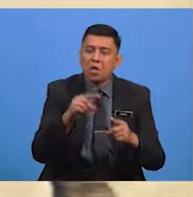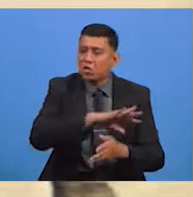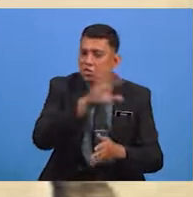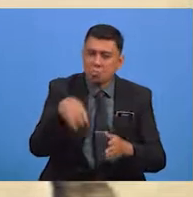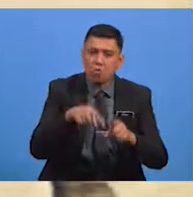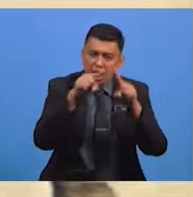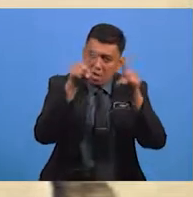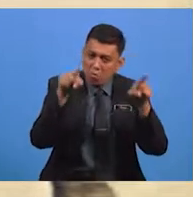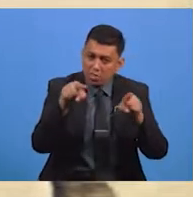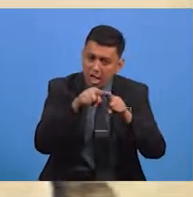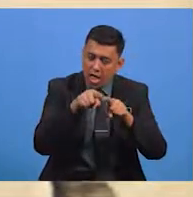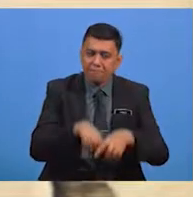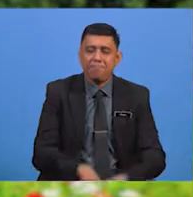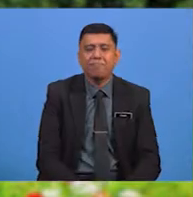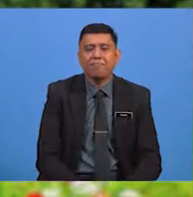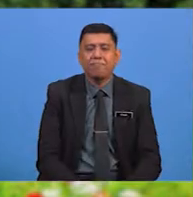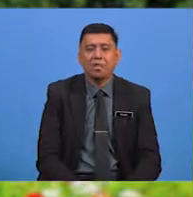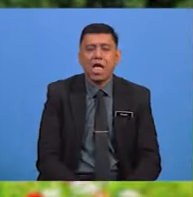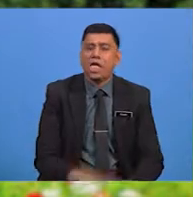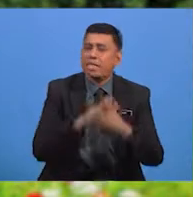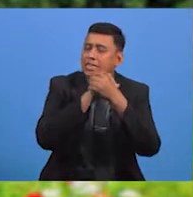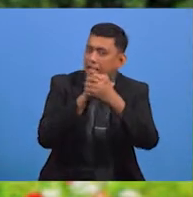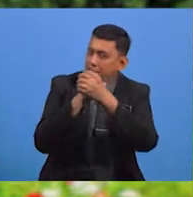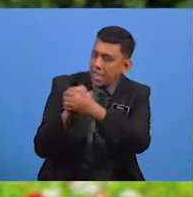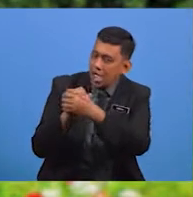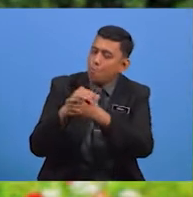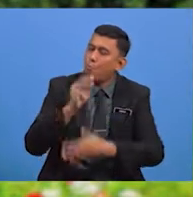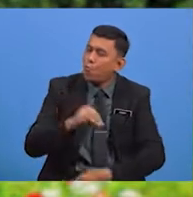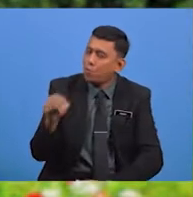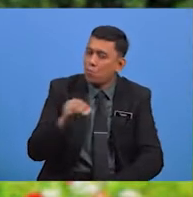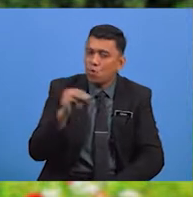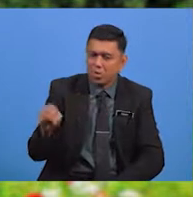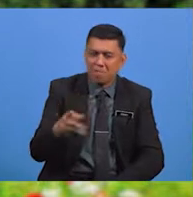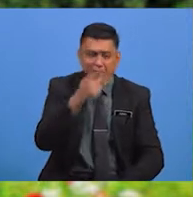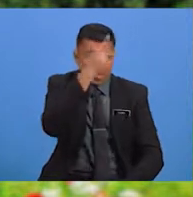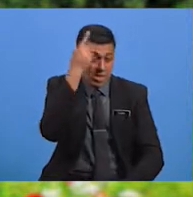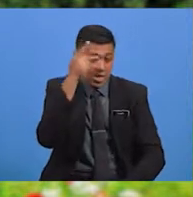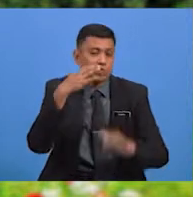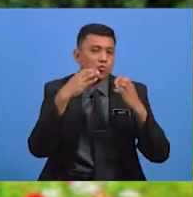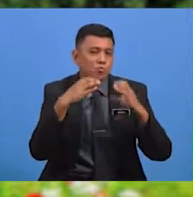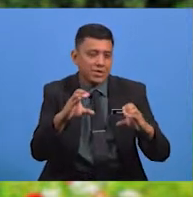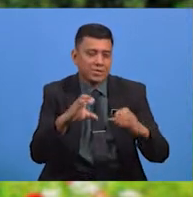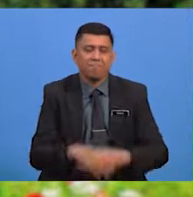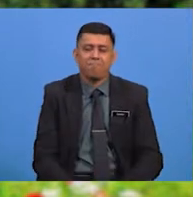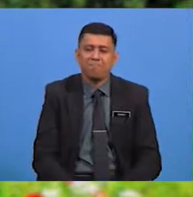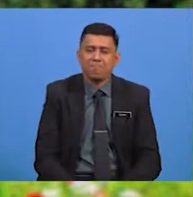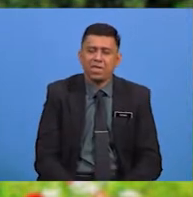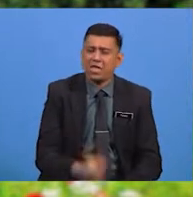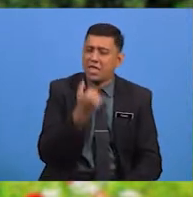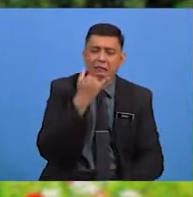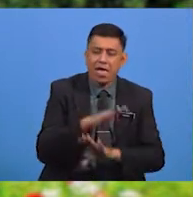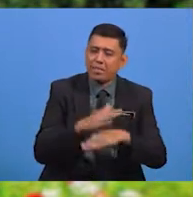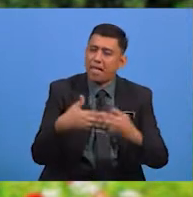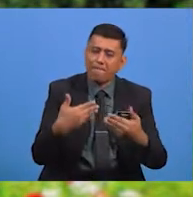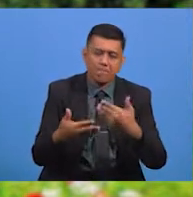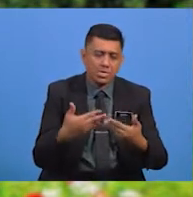Semua Kotak Kosong Ini Syabas Murid-murid Kerana Suka Mencuba Salah Tidak